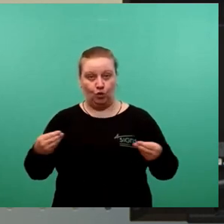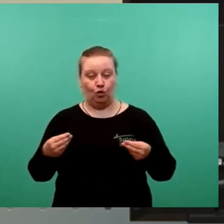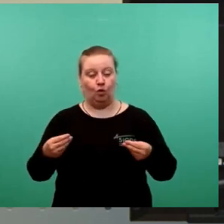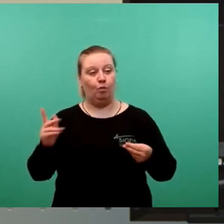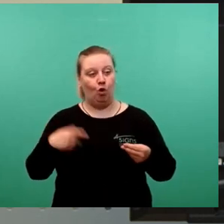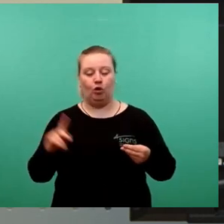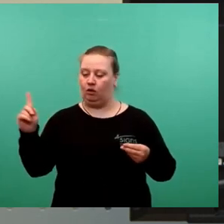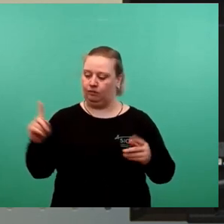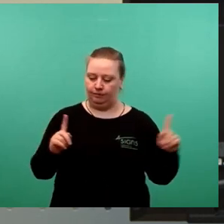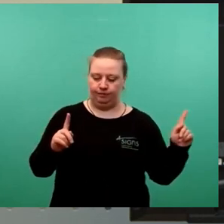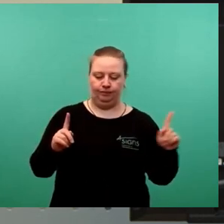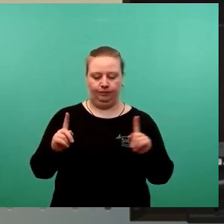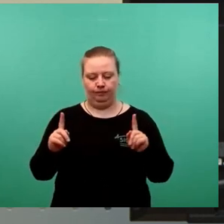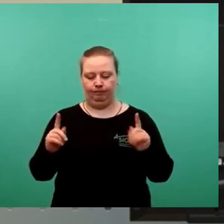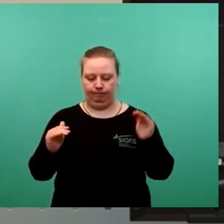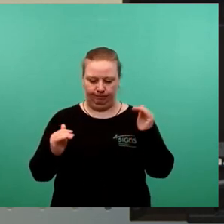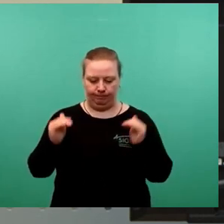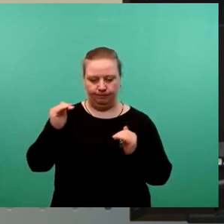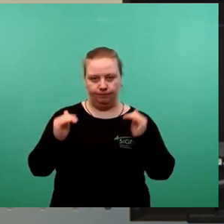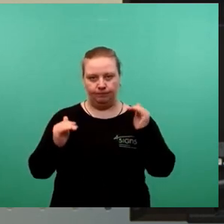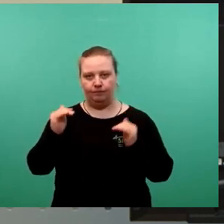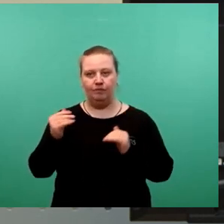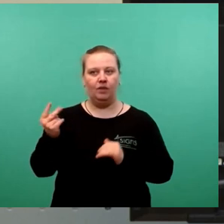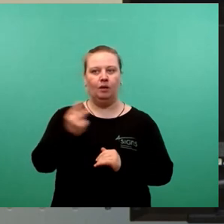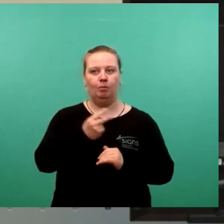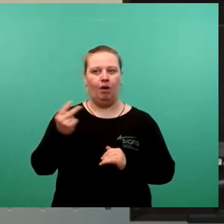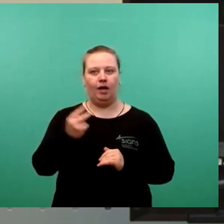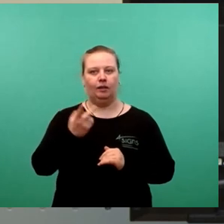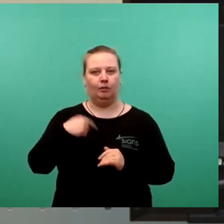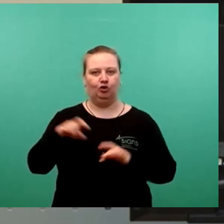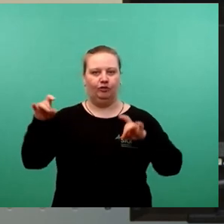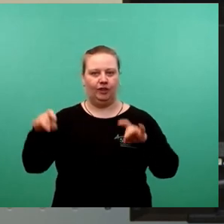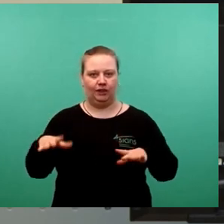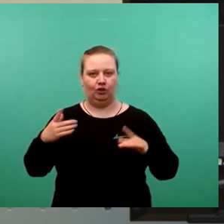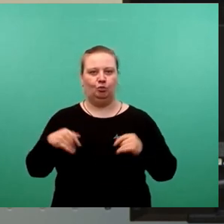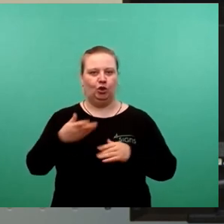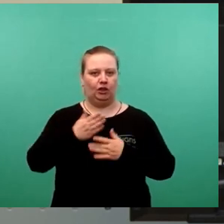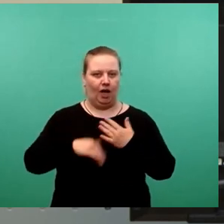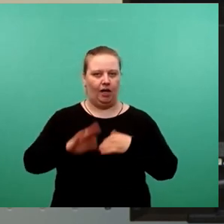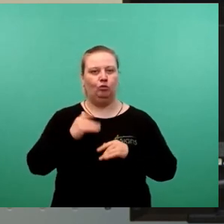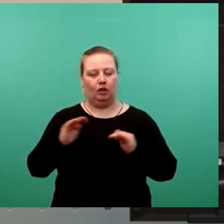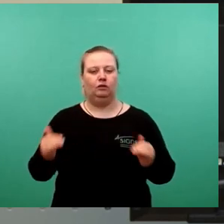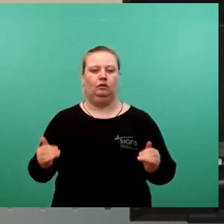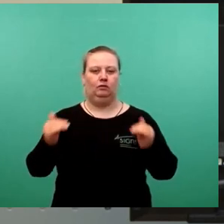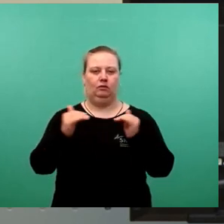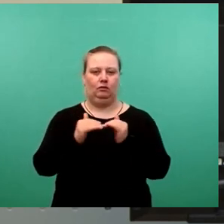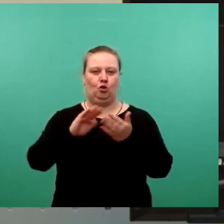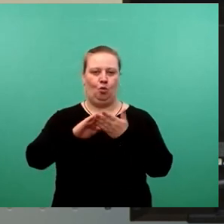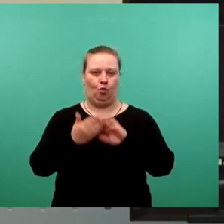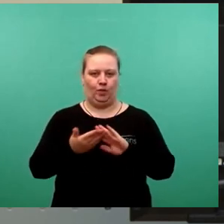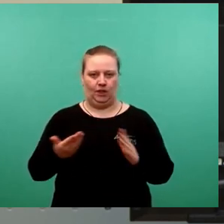freiwillige Übereinkunft unter beiderseitigem Verzicht auf Teile der jeweils gestellten Forderungen,